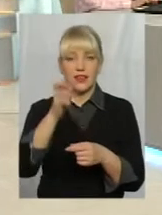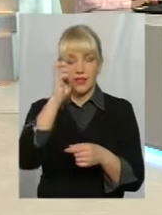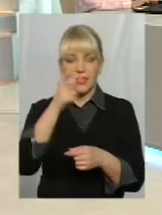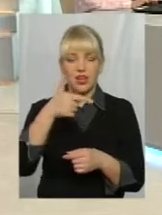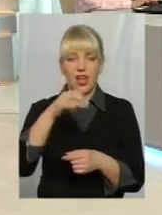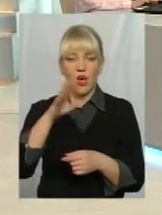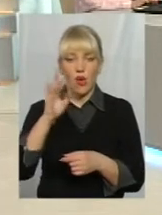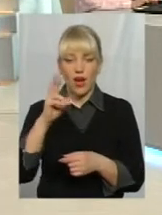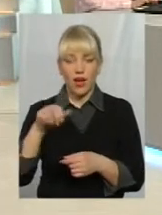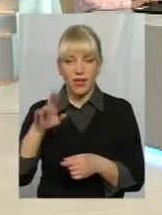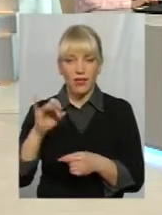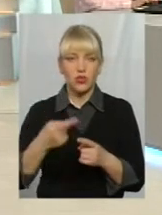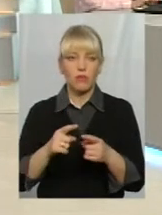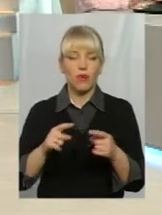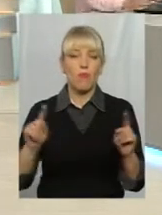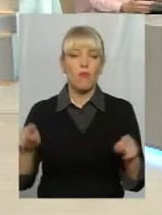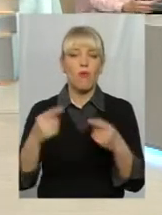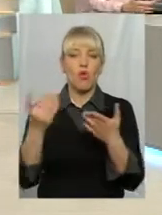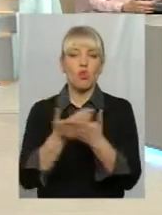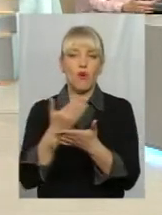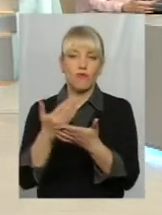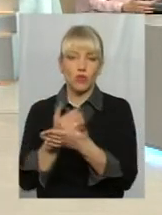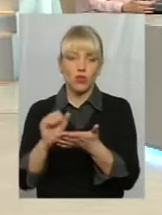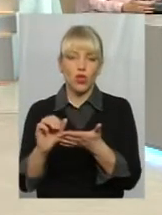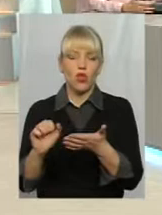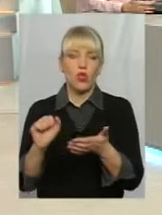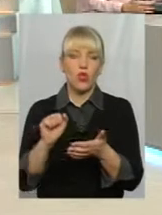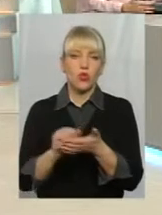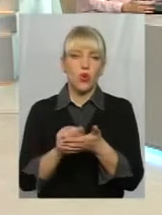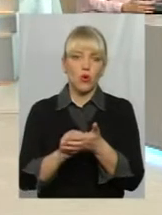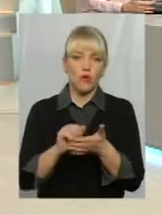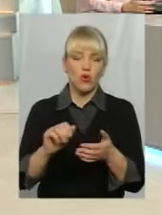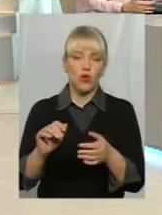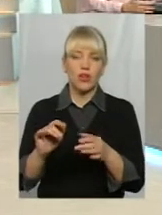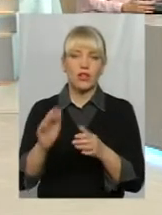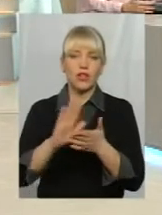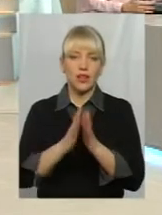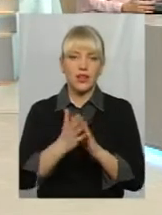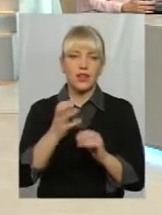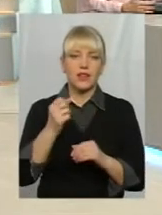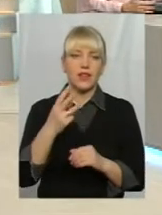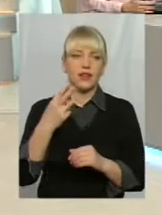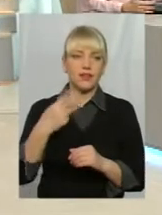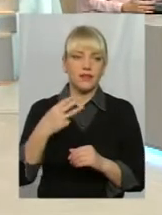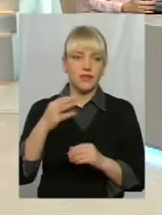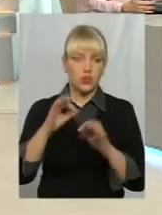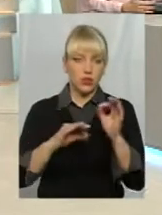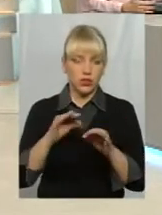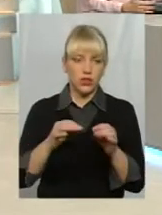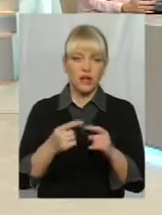виключено на 12 відсотків. А це кошти йдуть 100 відсотково повністю в місцеві бюджети. На аукціонах цей рік,